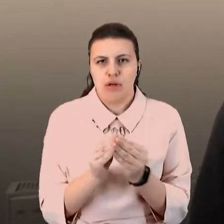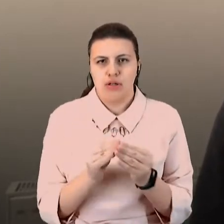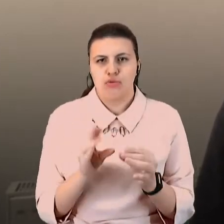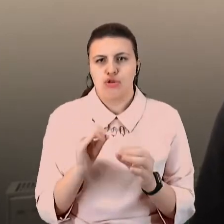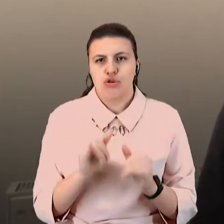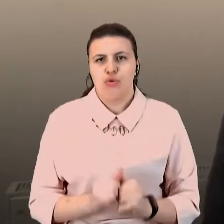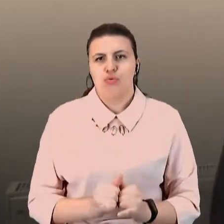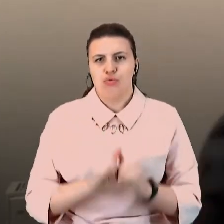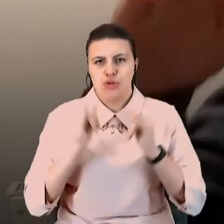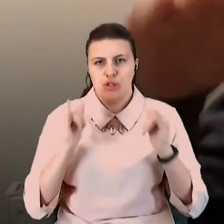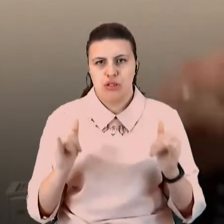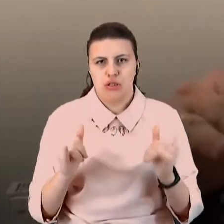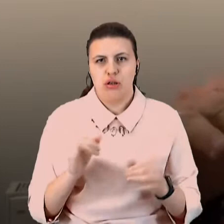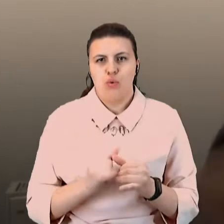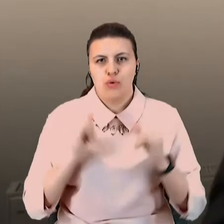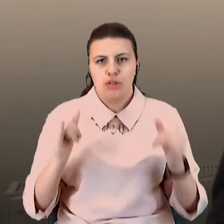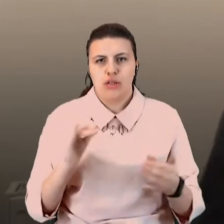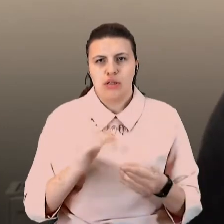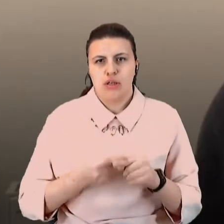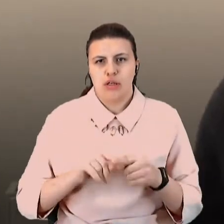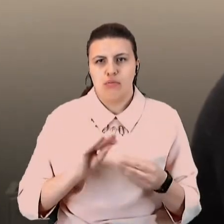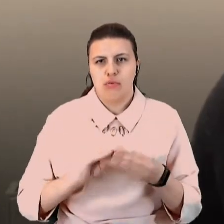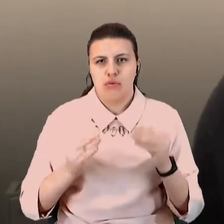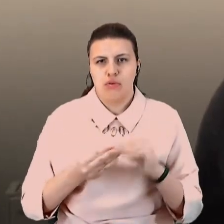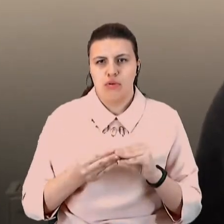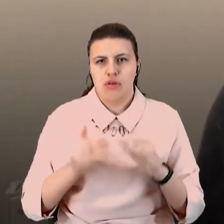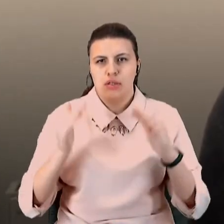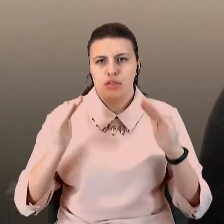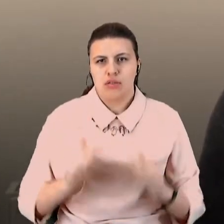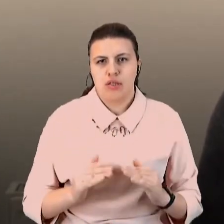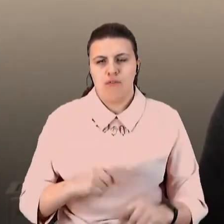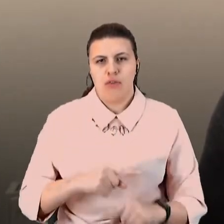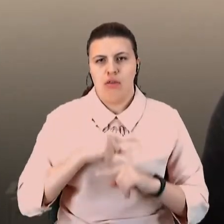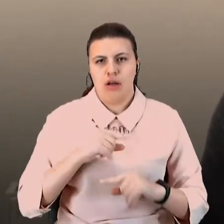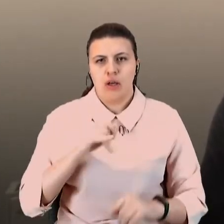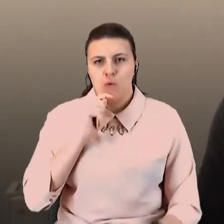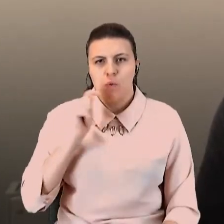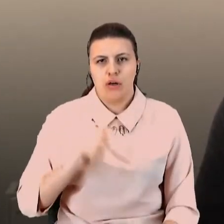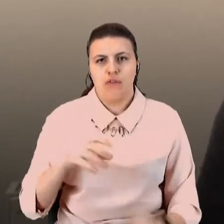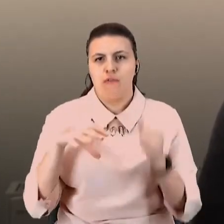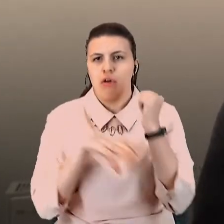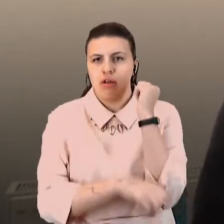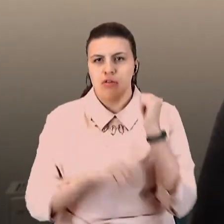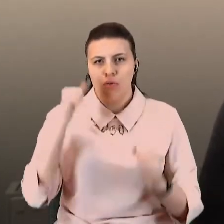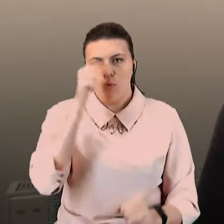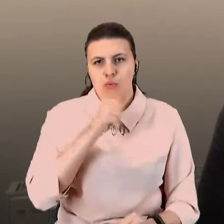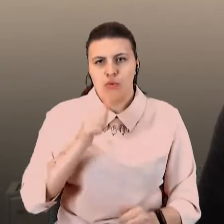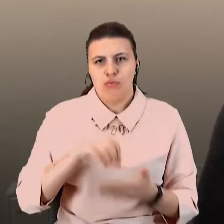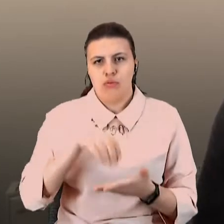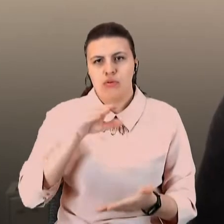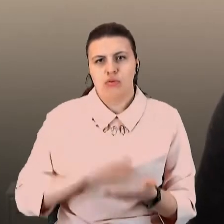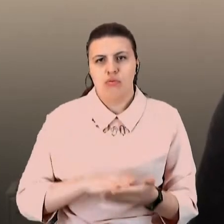усілий к цим проблемам снизилась в фінале. І в Україні к концу року в будь-якому вірусу вірусу іммунодефіцита.